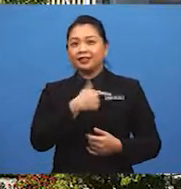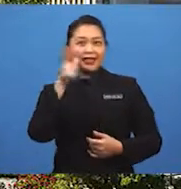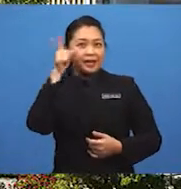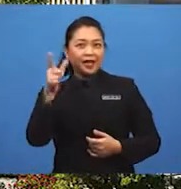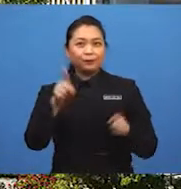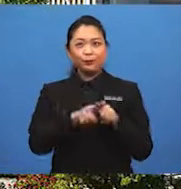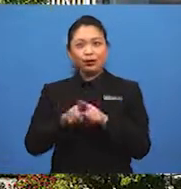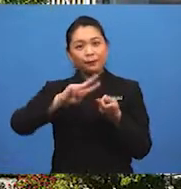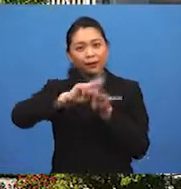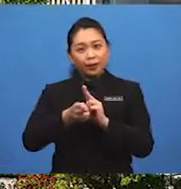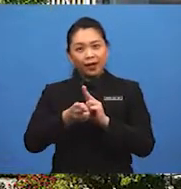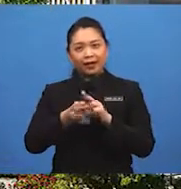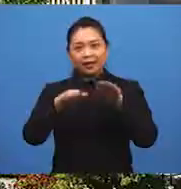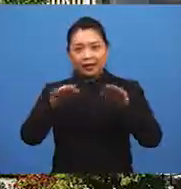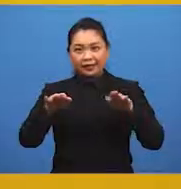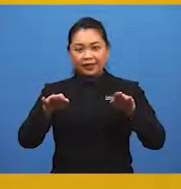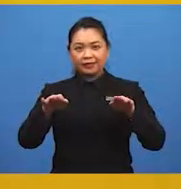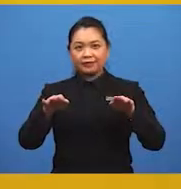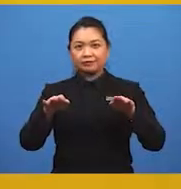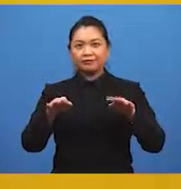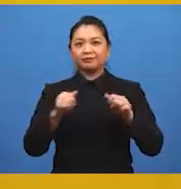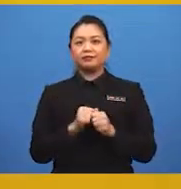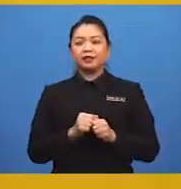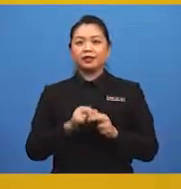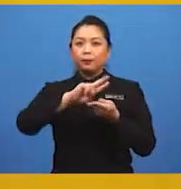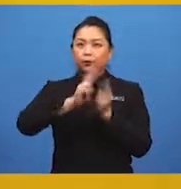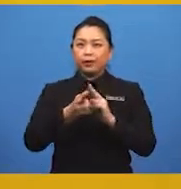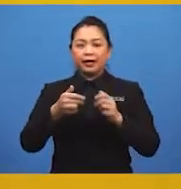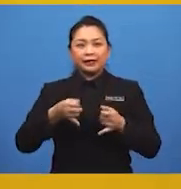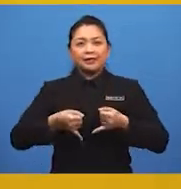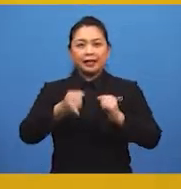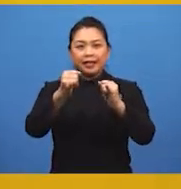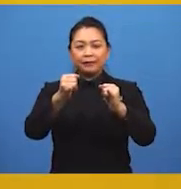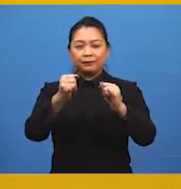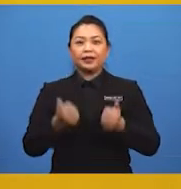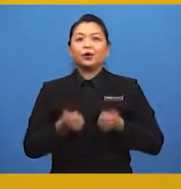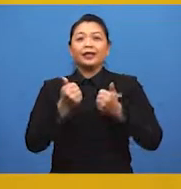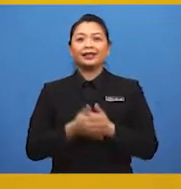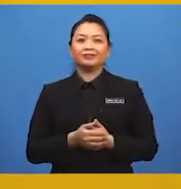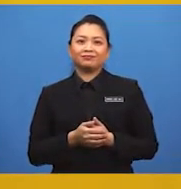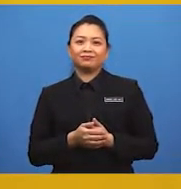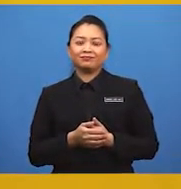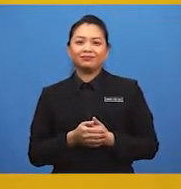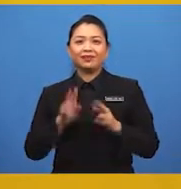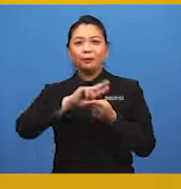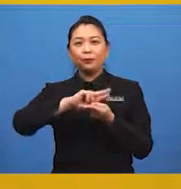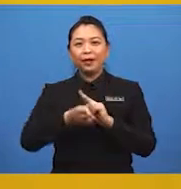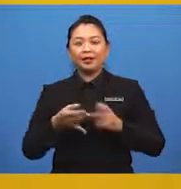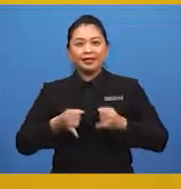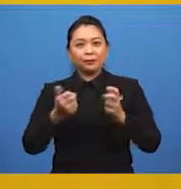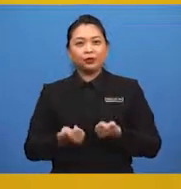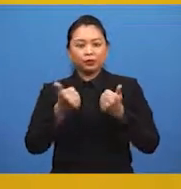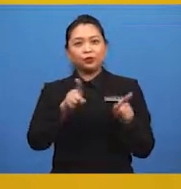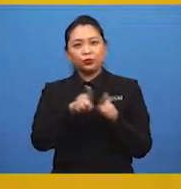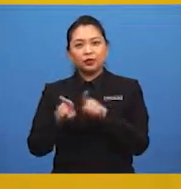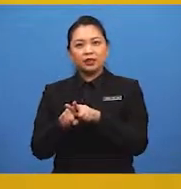kita lihat pula perubahan langscape dari segi perubahan jalan pengangkutan. Perubahan